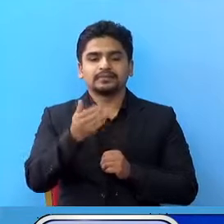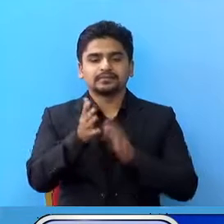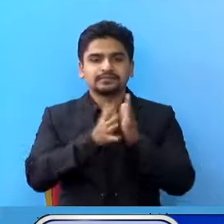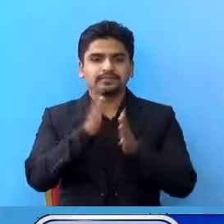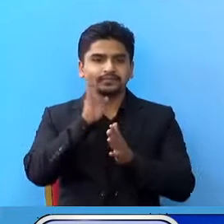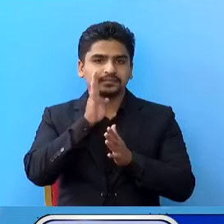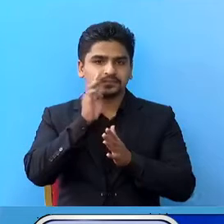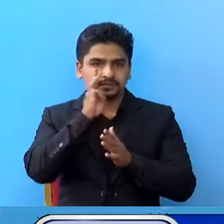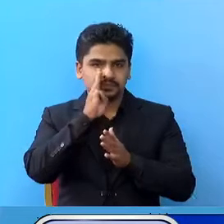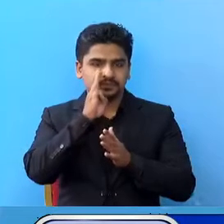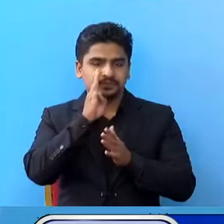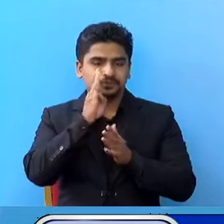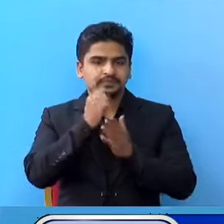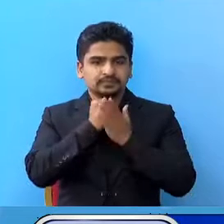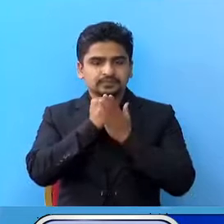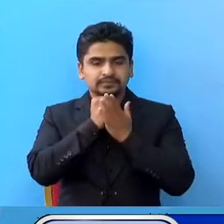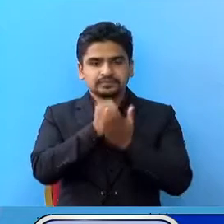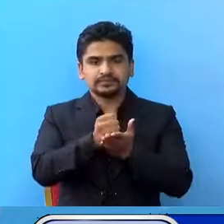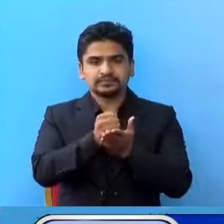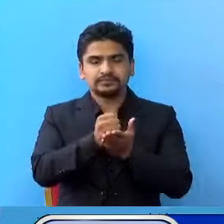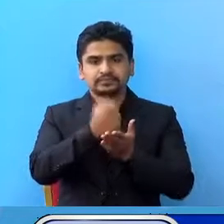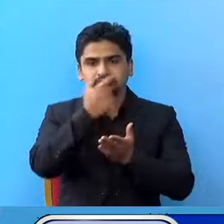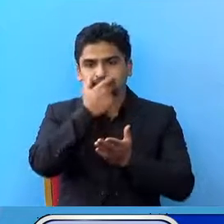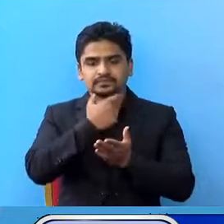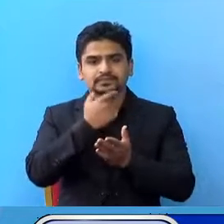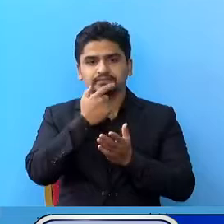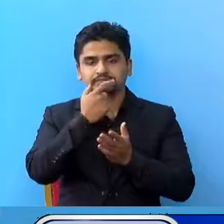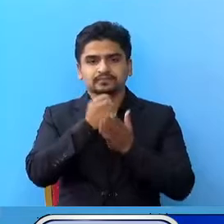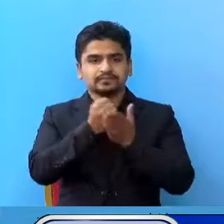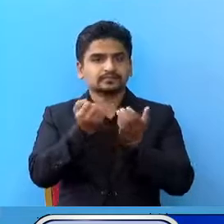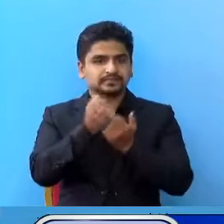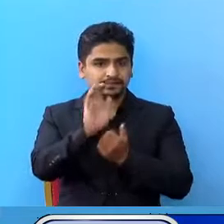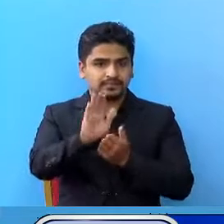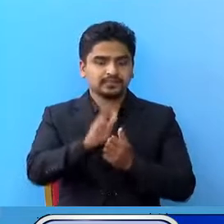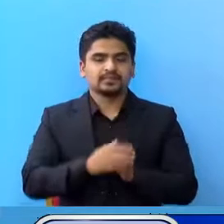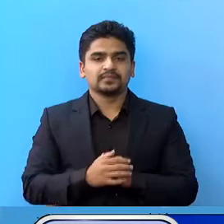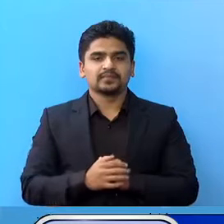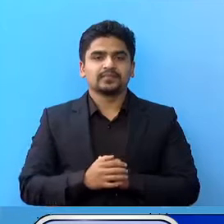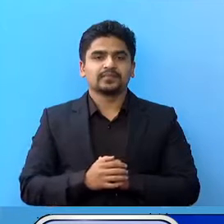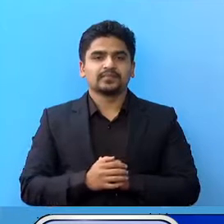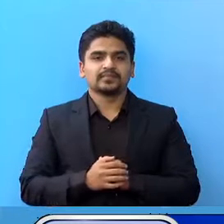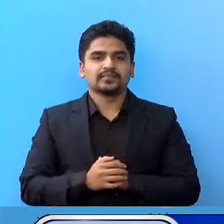सांकेत्तिक भासा मां सागर सुवेदिले साहधीर अनुवयको चा